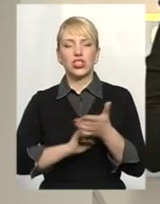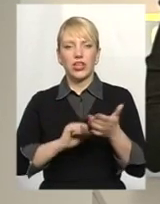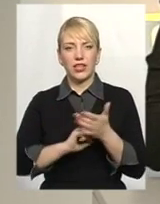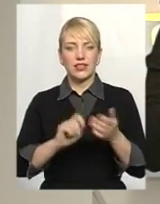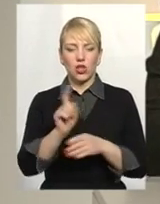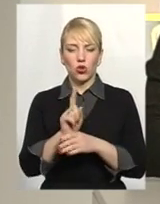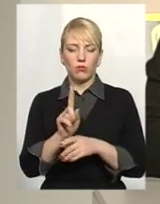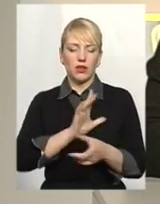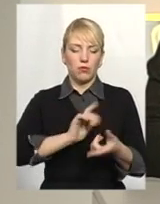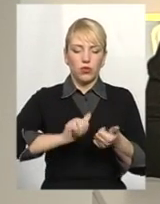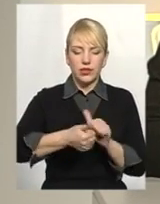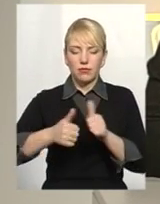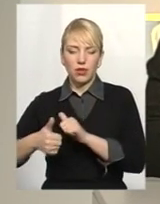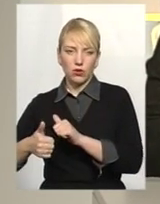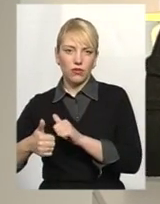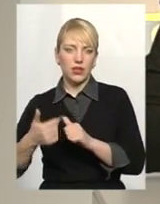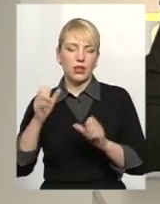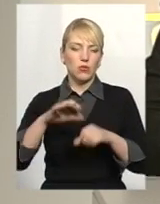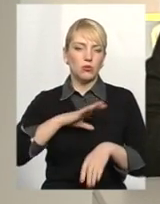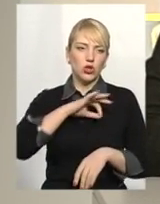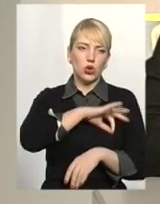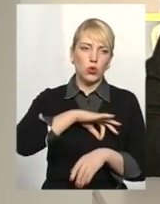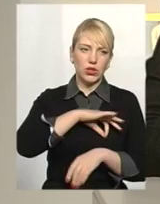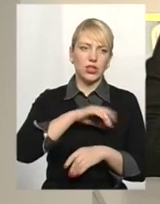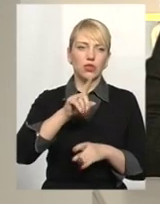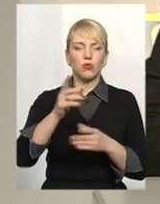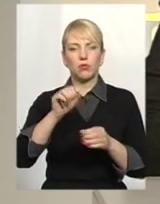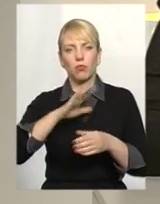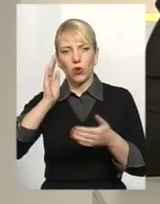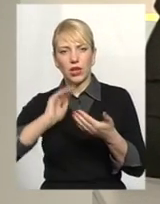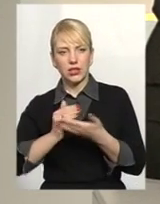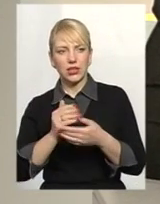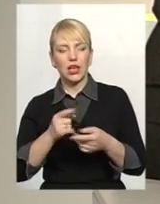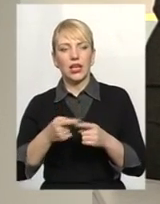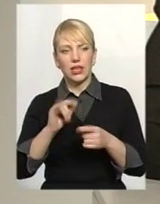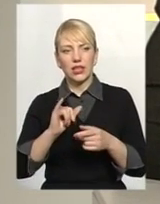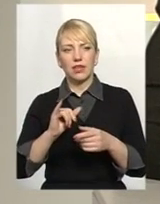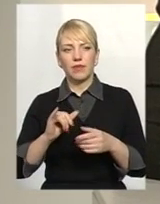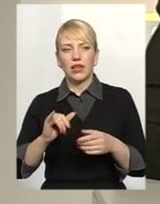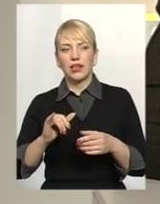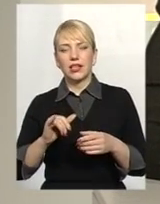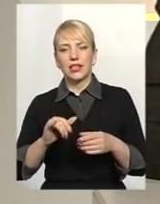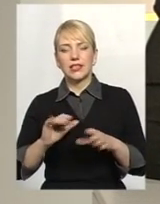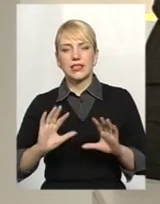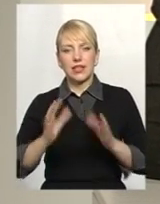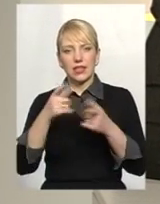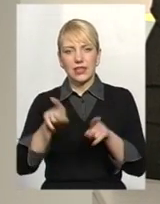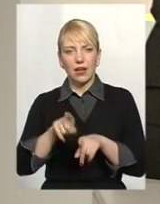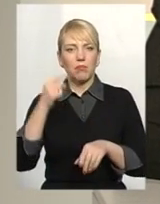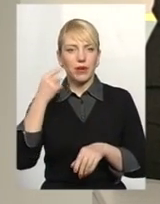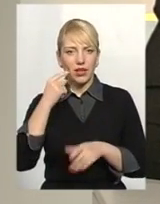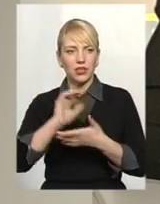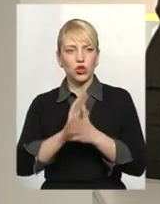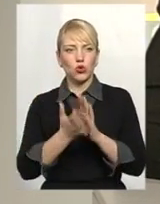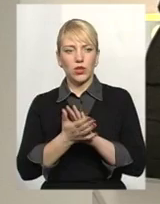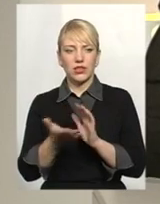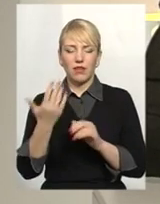'язку з певною політичною ситуацією, певними персонами у політиці. І сталася доволі прикла ситуація. Так що давайте зараз